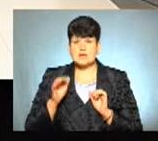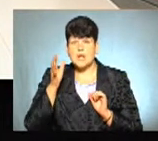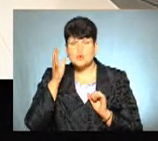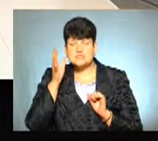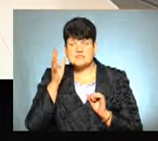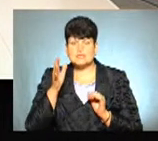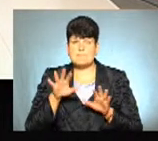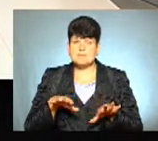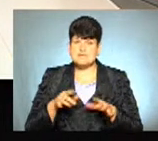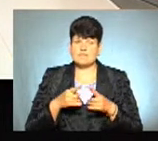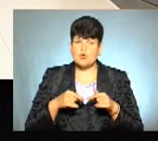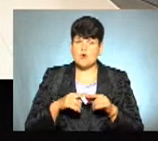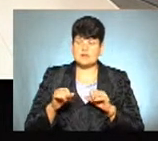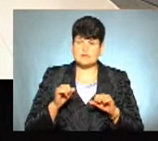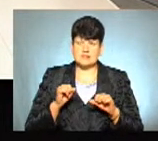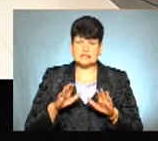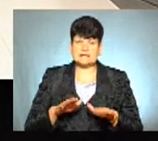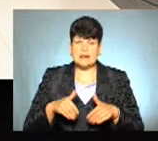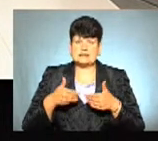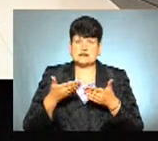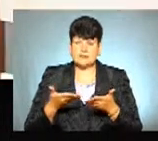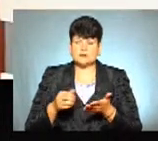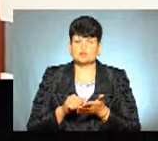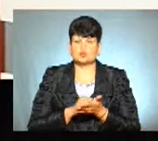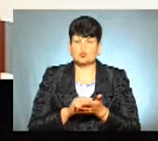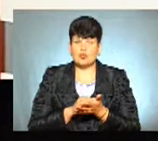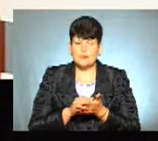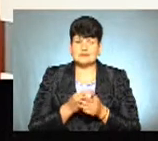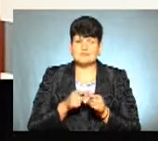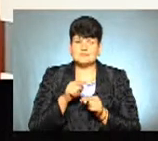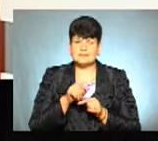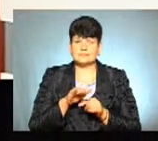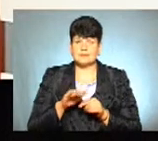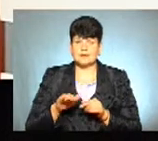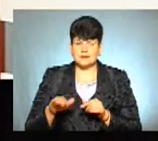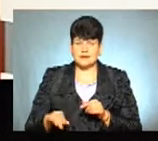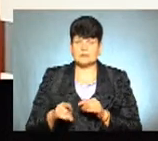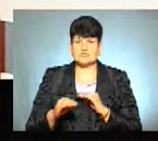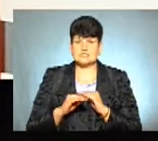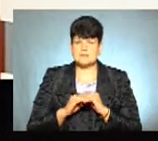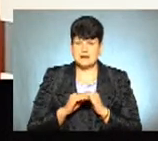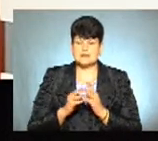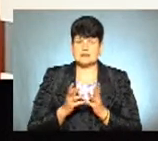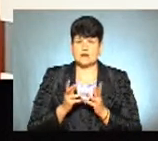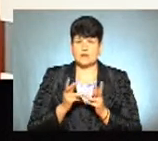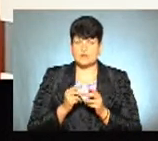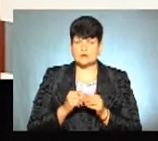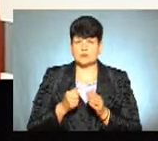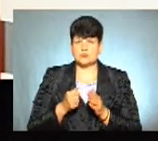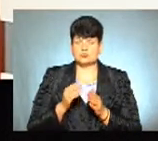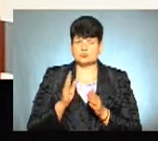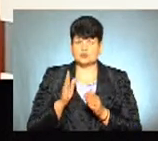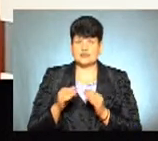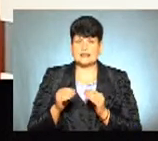місцеві органи влади надаватимуть документи даних дітей, адже такі стипендії нараховуватимуться їм на